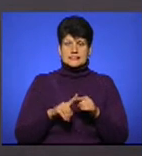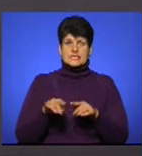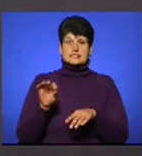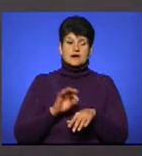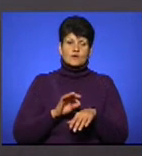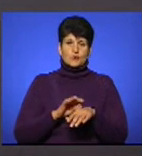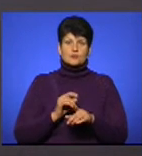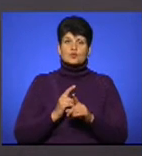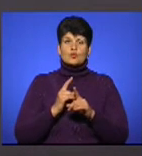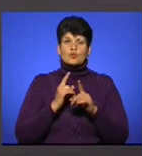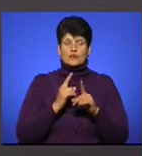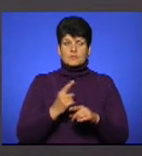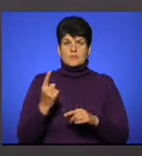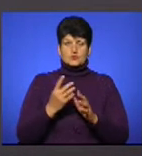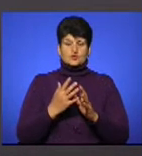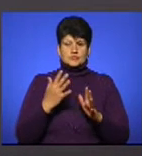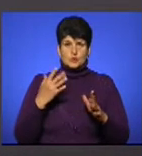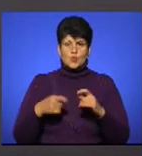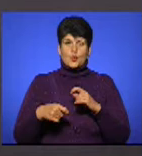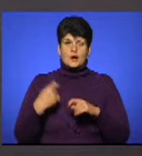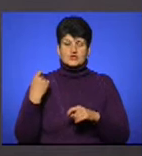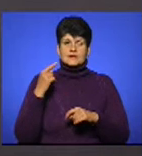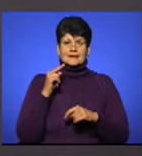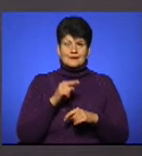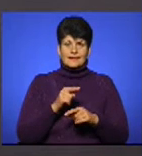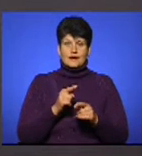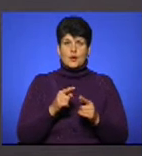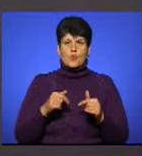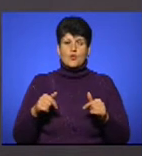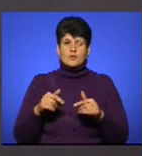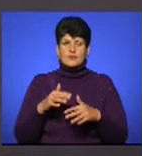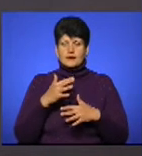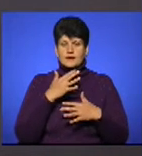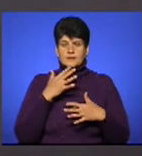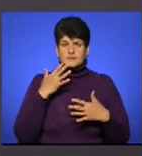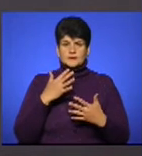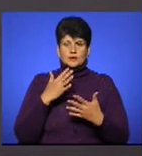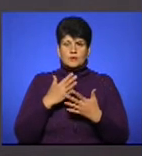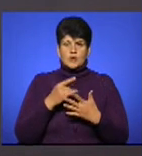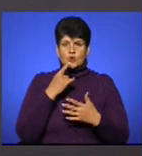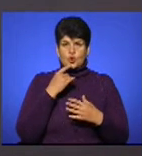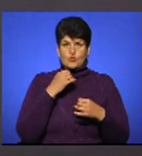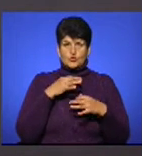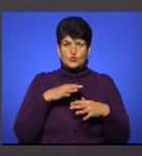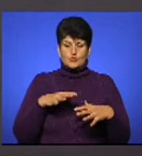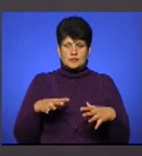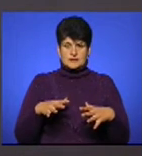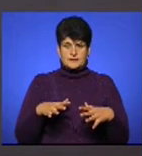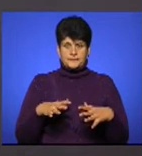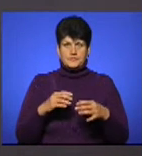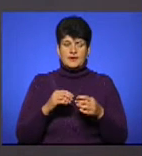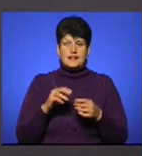супроводжується, в першу чергу, ураженням тих органів, багатих на кровеносні капиляри, так як